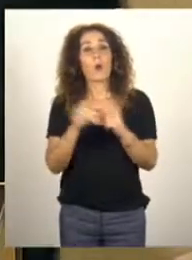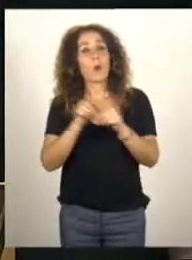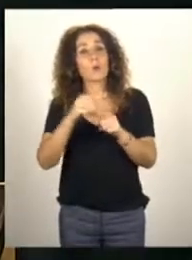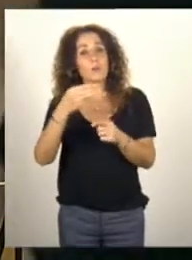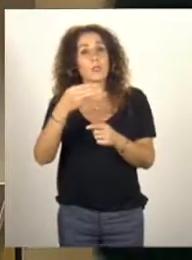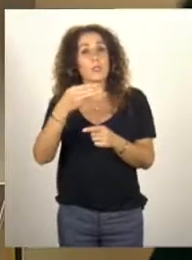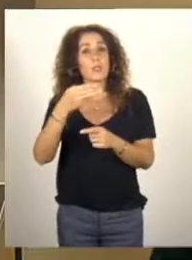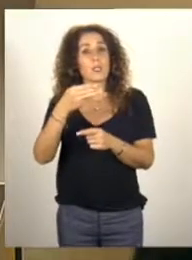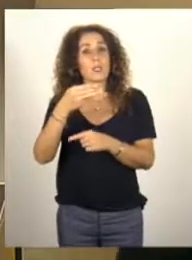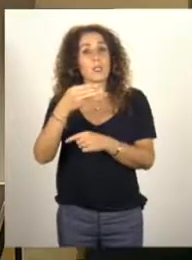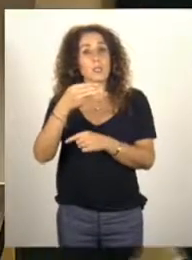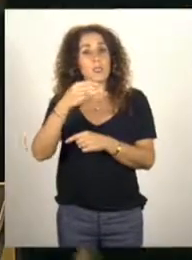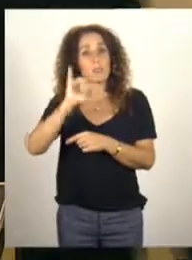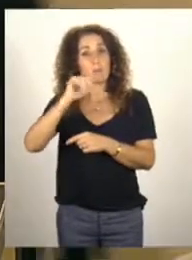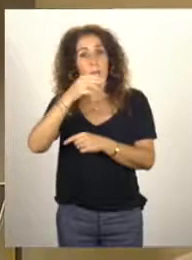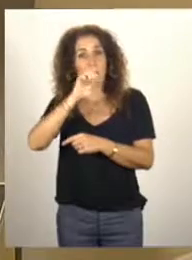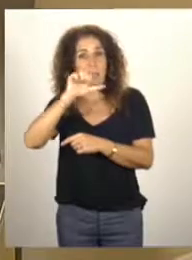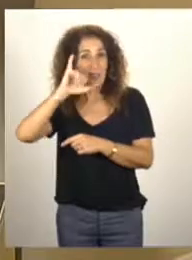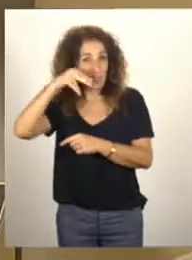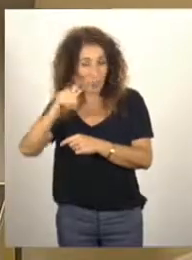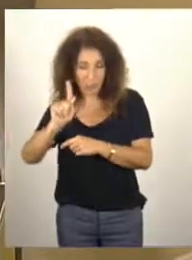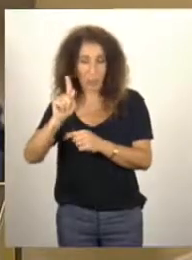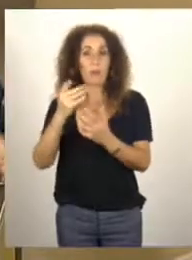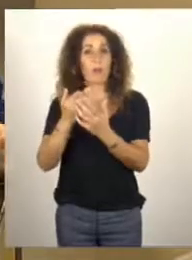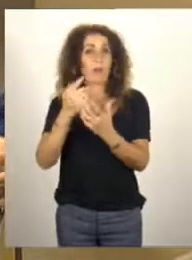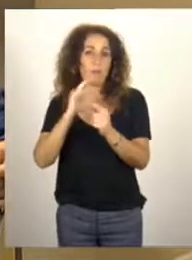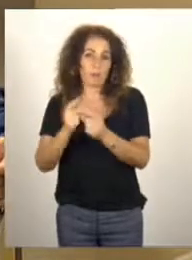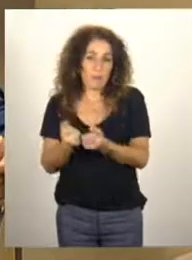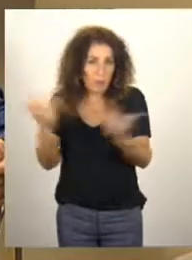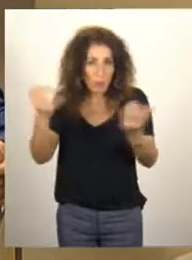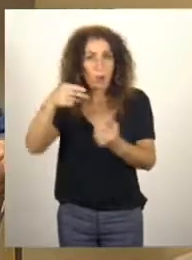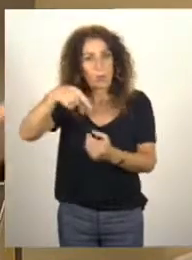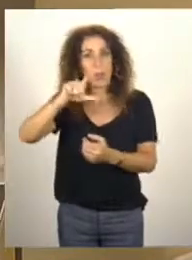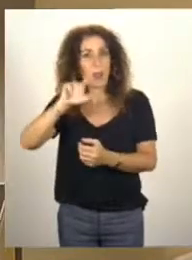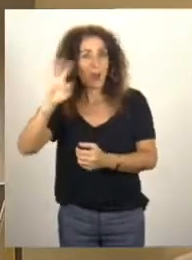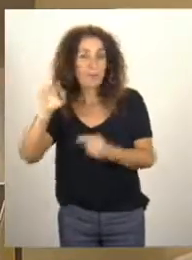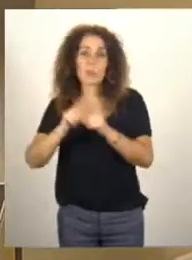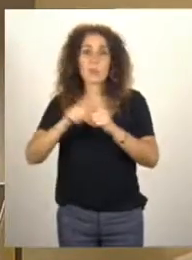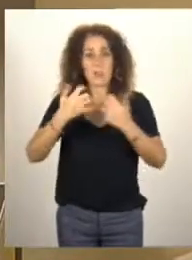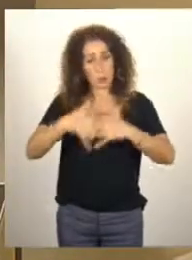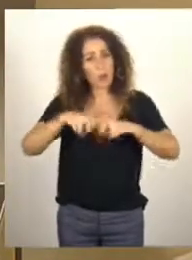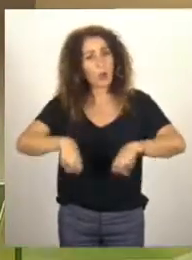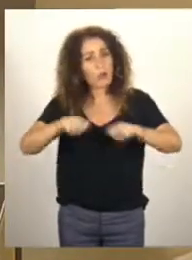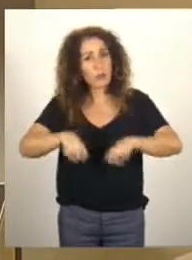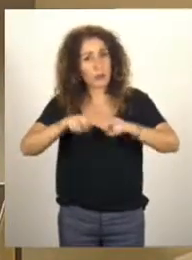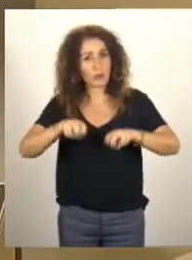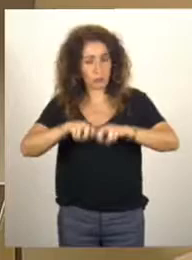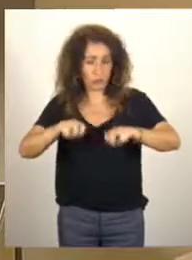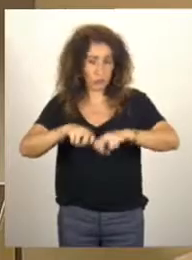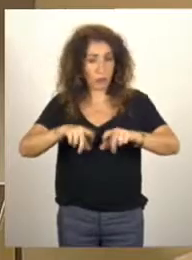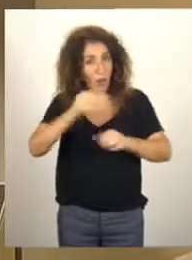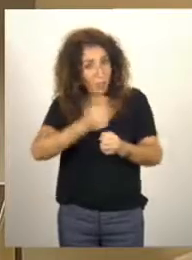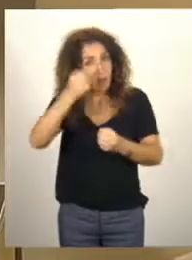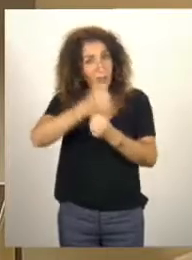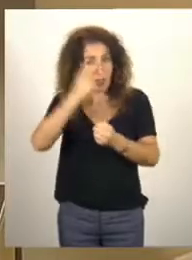sujets les plus discutés lors de l'étude du PLF et nous avons eu un moteur de recherche pour centraliser l'accès et améliorer la